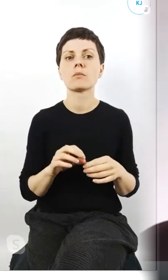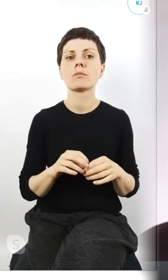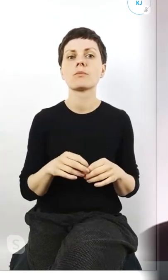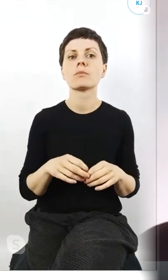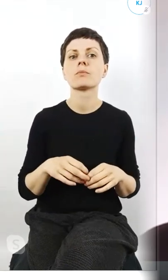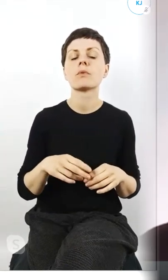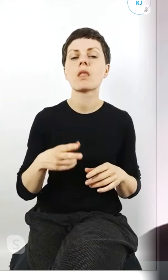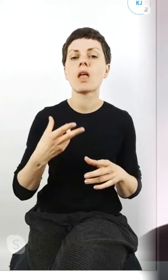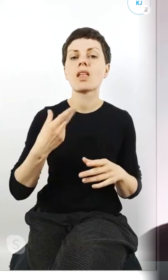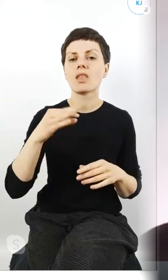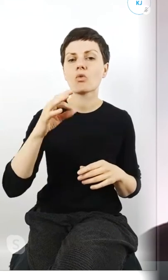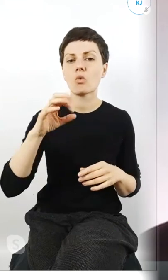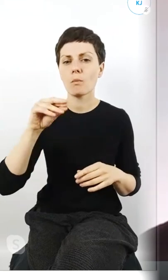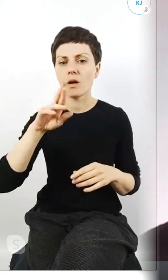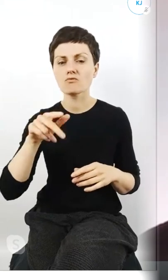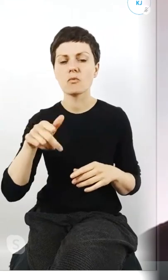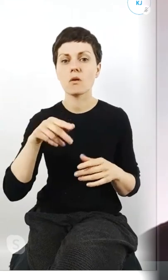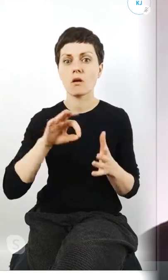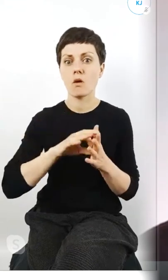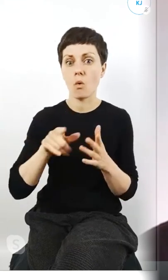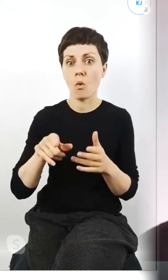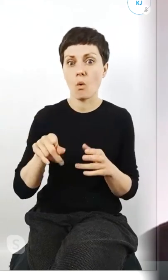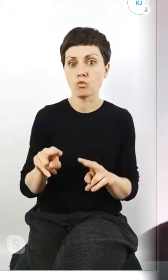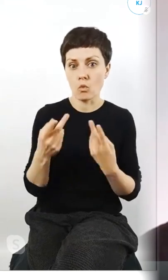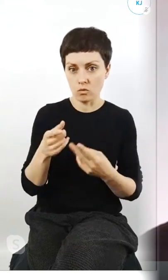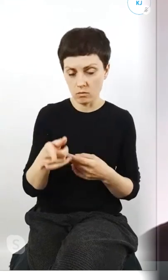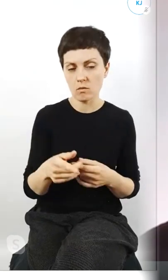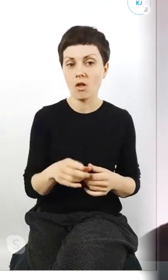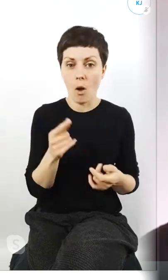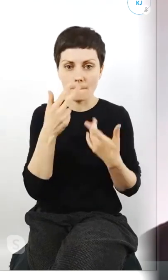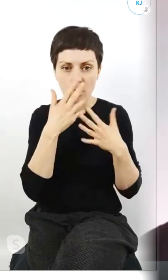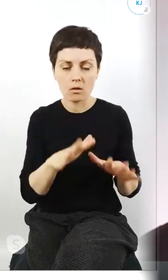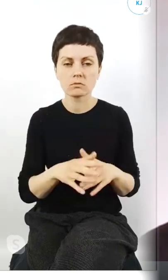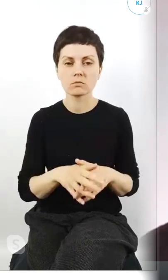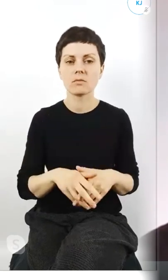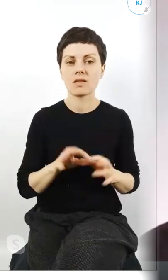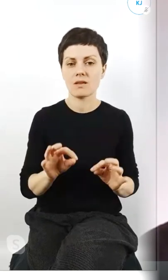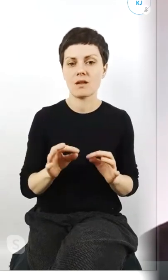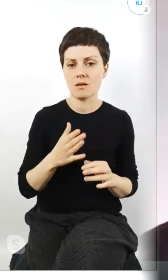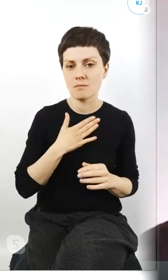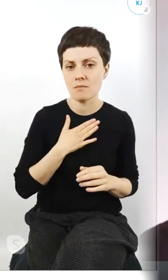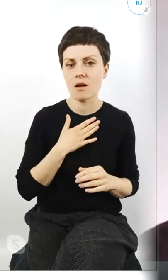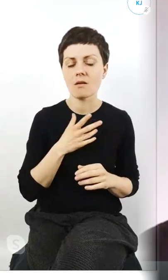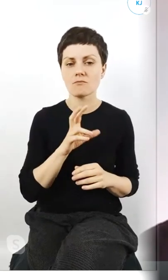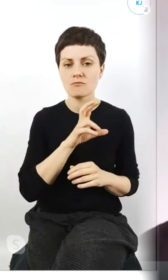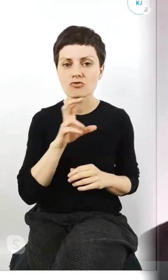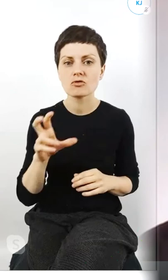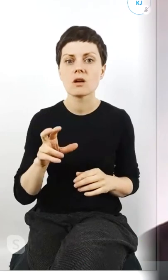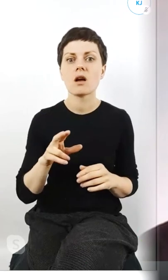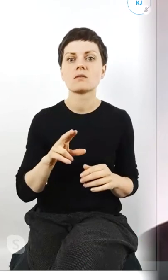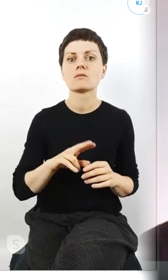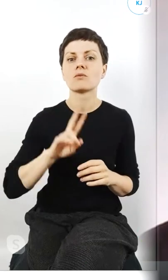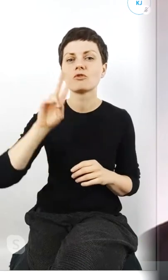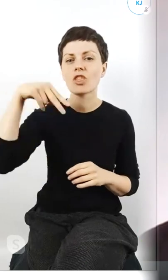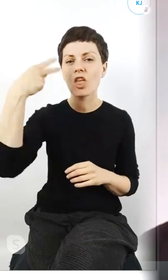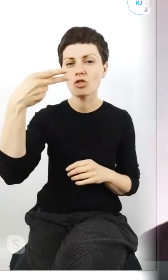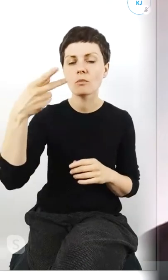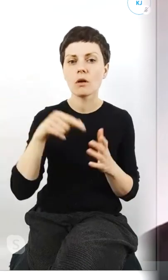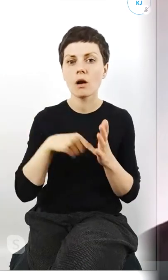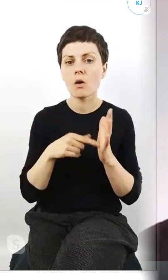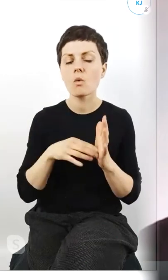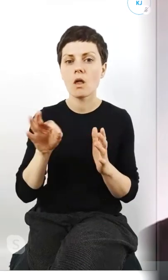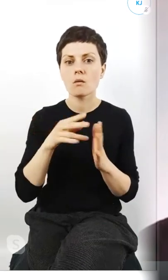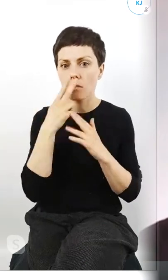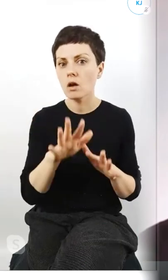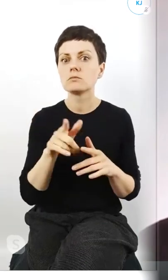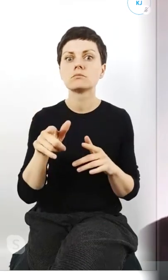od nietoperza pochodzi i to obrazuje teraz mamy jakby taki czas na refleksję na chwilę zastanowienia się